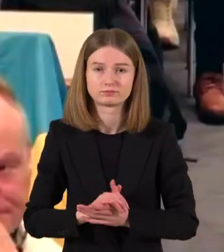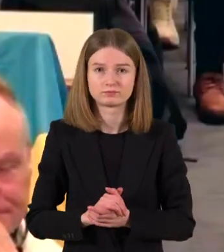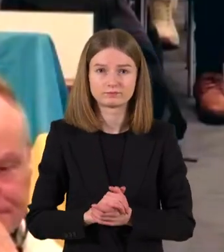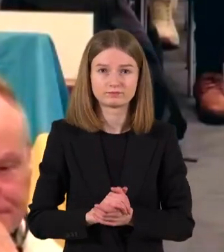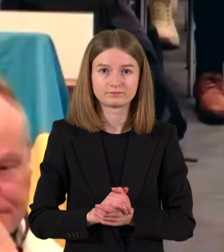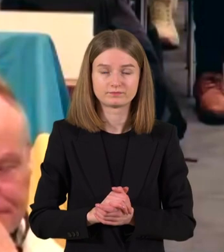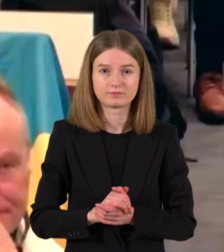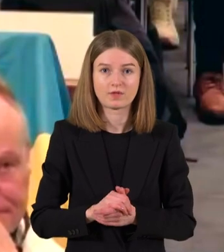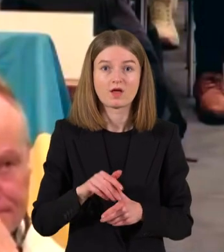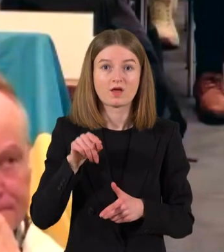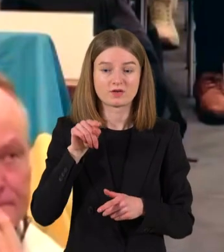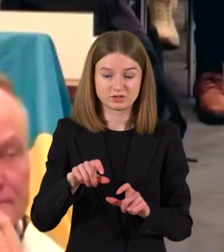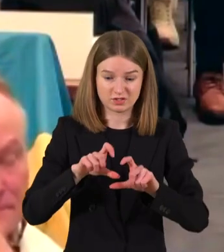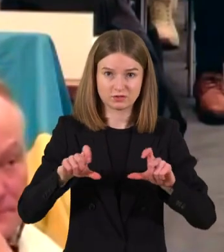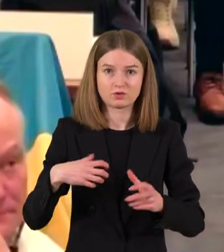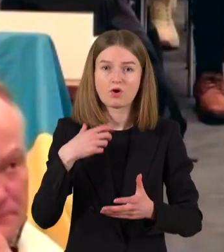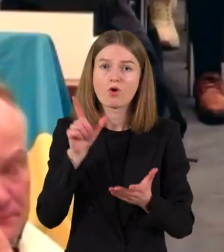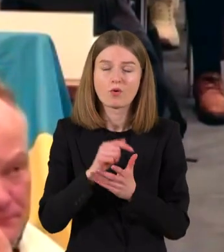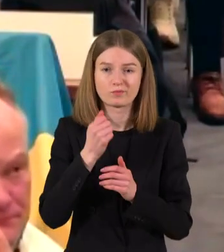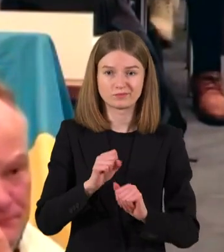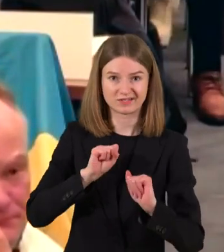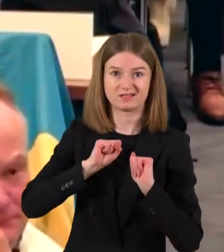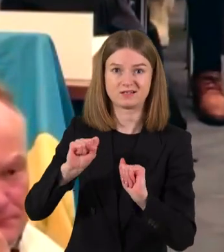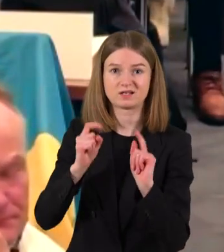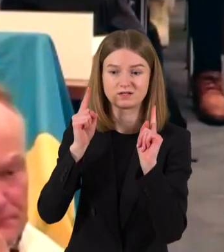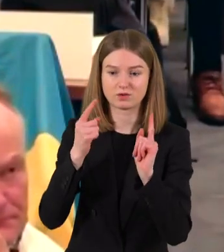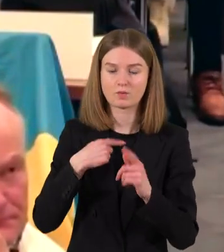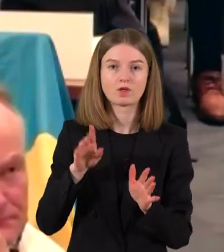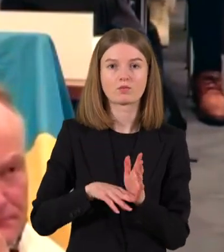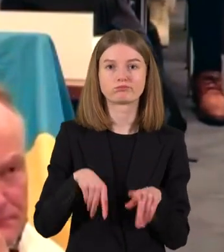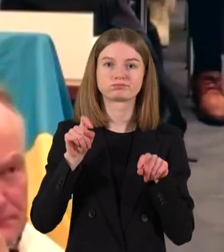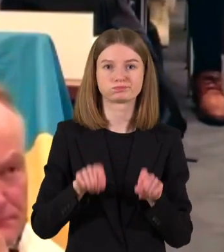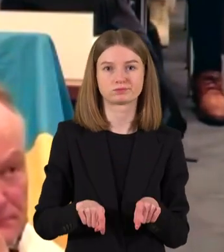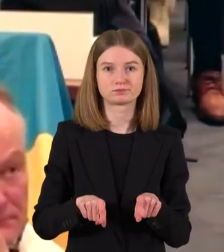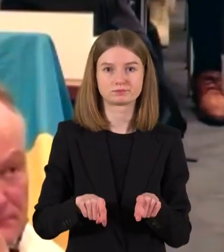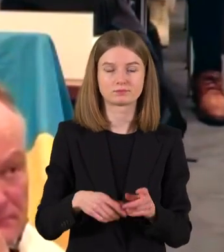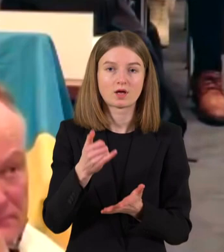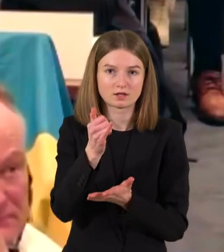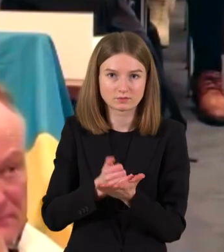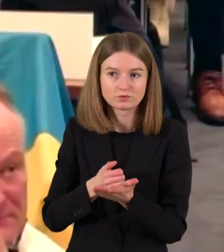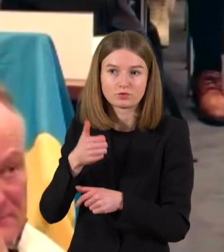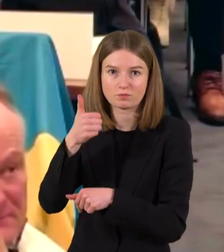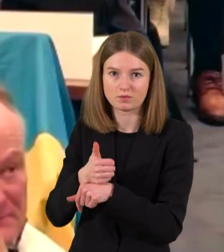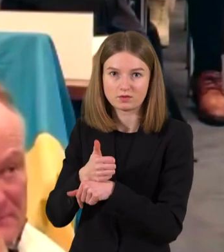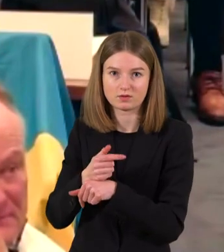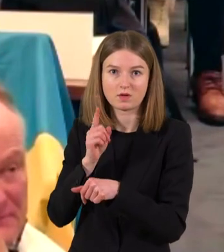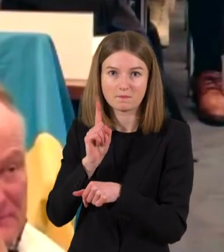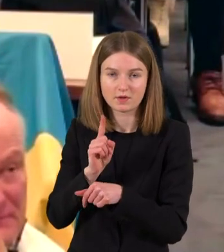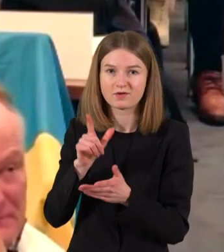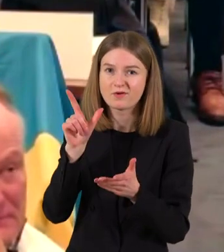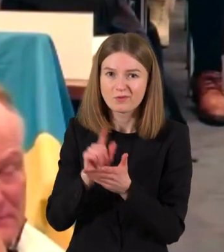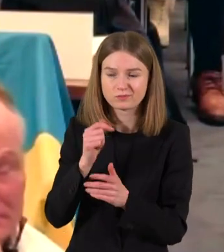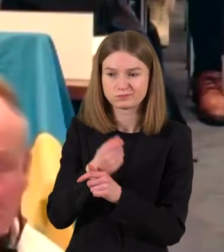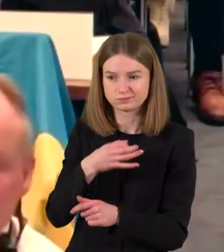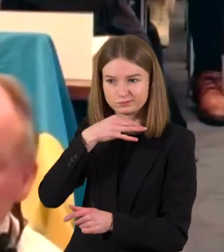Ši institucija turėtų saugoti ir abdinti, o mes sėdime, tarsi nieko nebūtų buvę, atsiprašau pirmininkę. Bet perduosiu žinutę